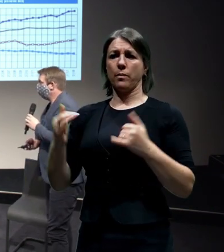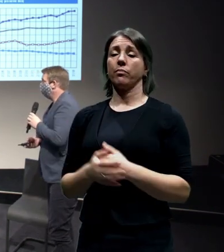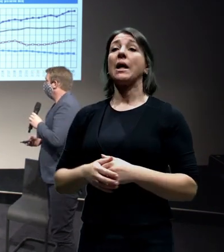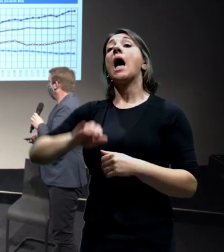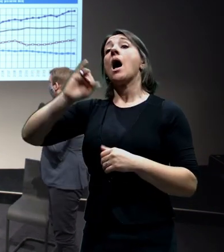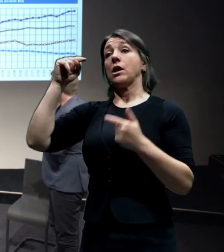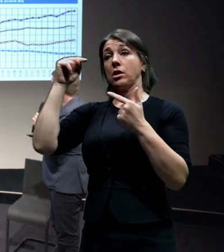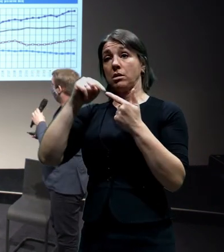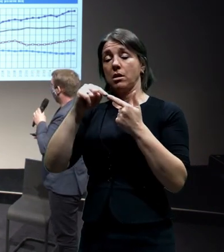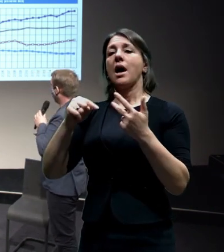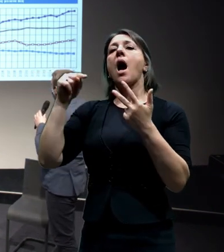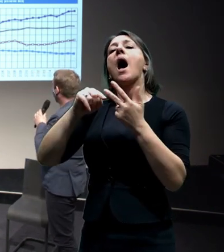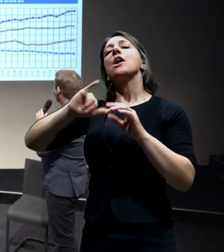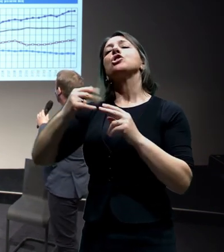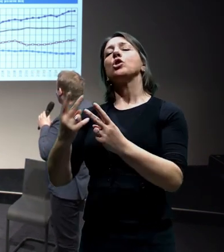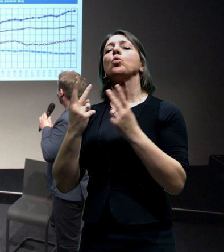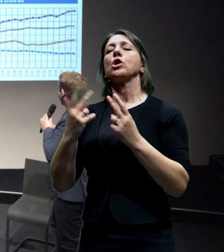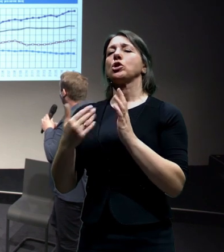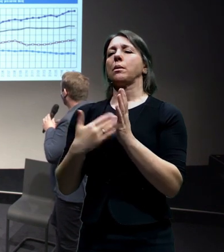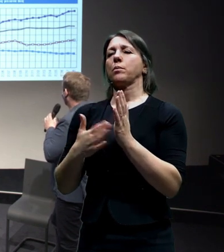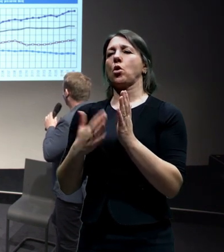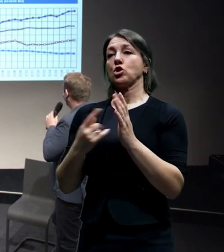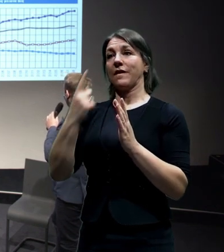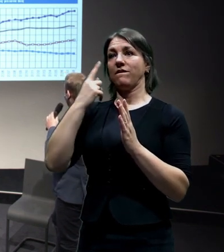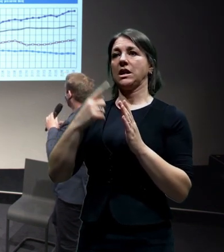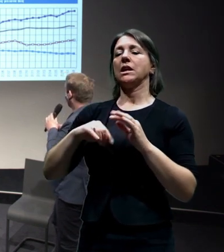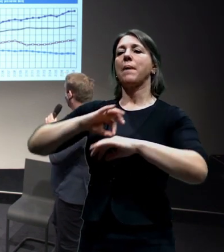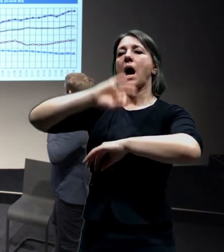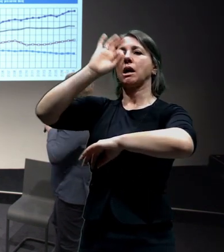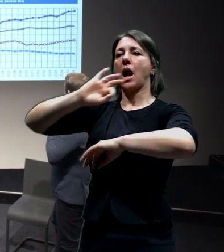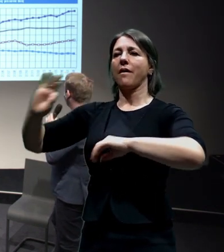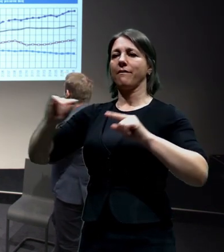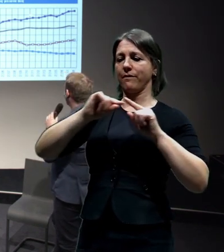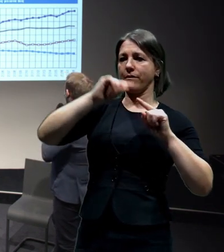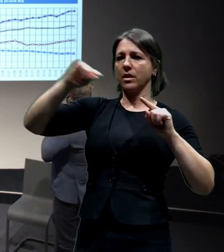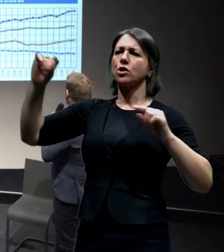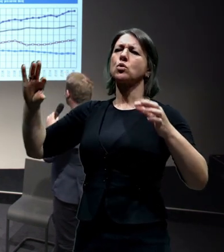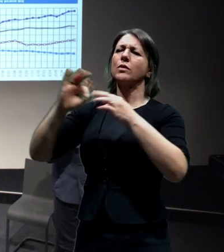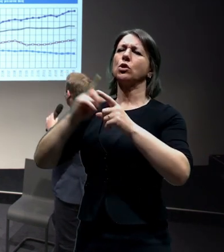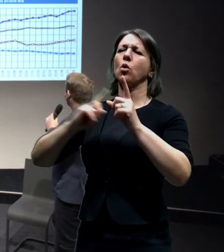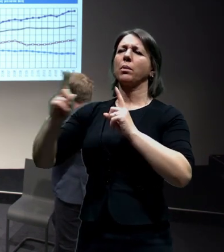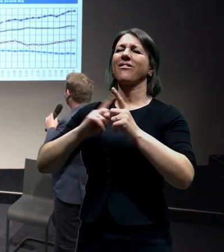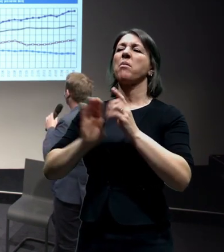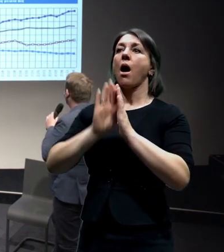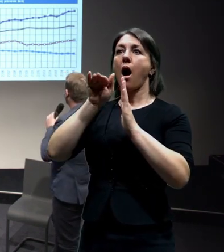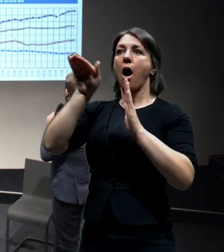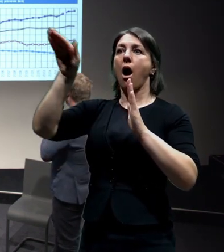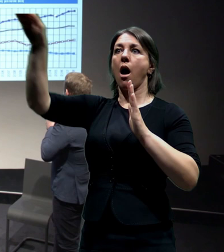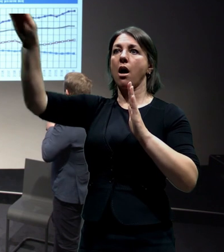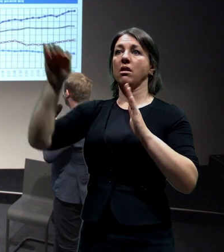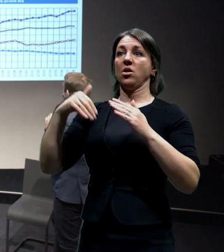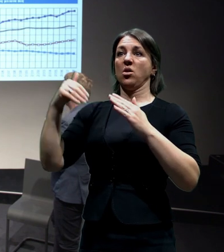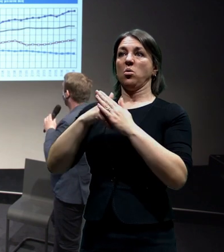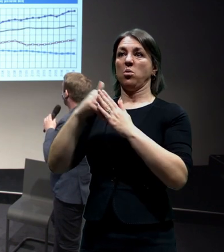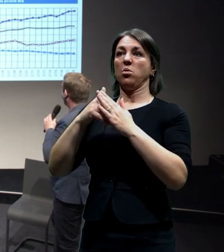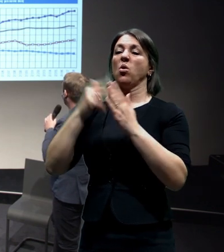ještě velice důležitý okruh, tak je vidět tady na tomto grafu opět z ročenky dopravy, jak roste vlastně vnější